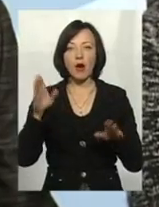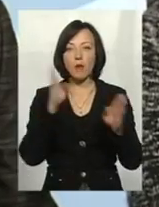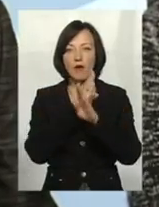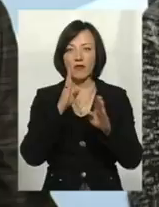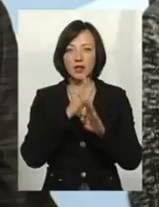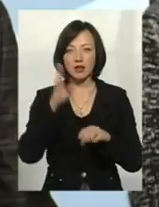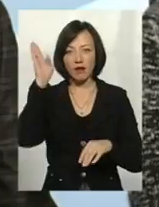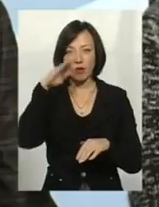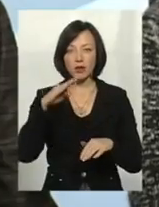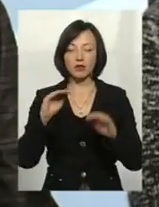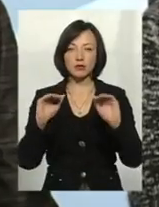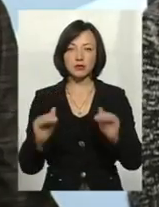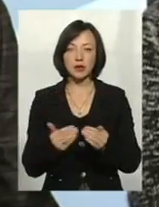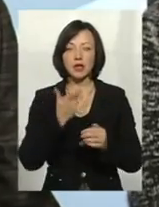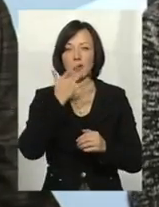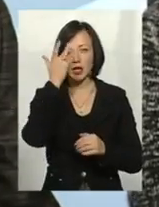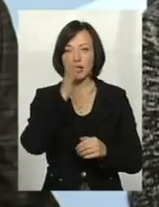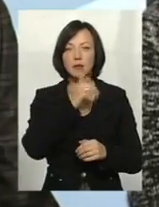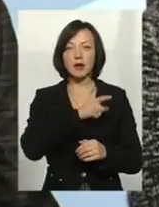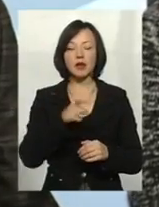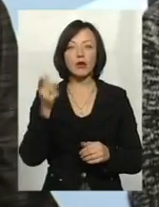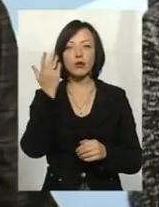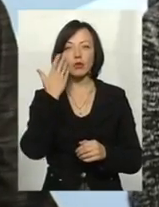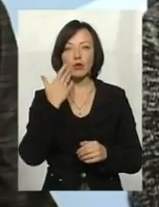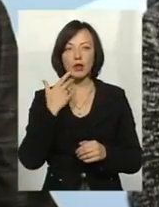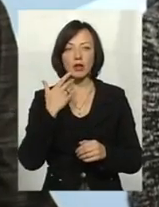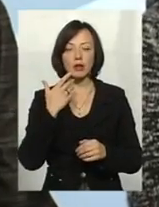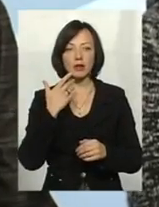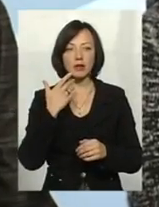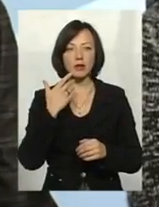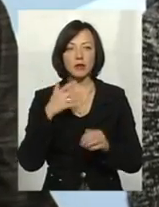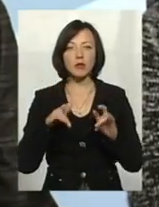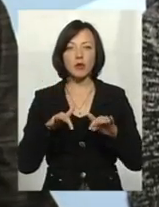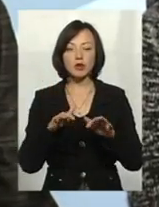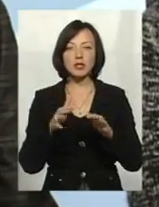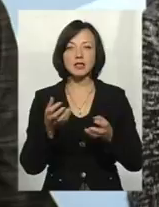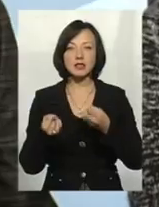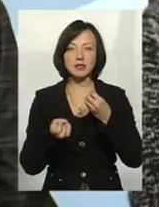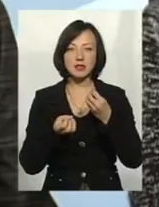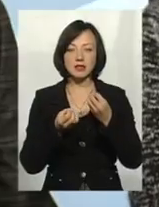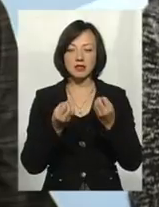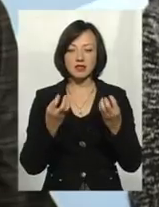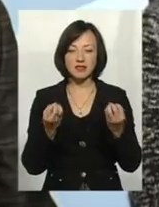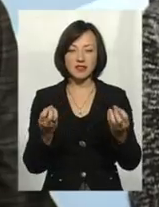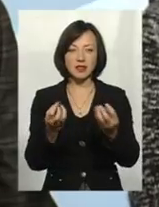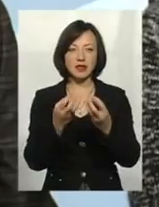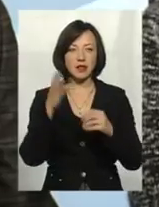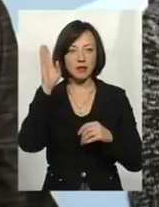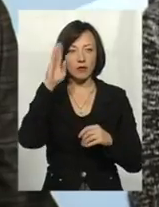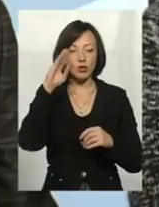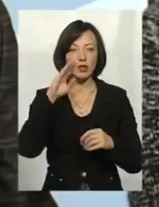особливо це був в літній період, коли проходить процес світіння води. Ну, і